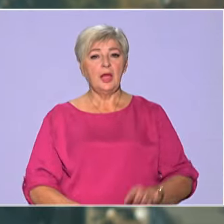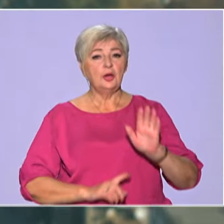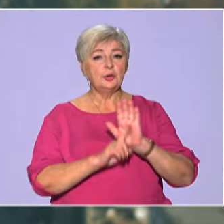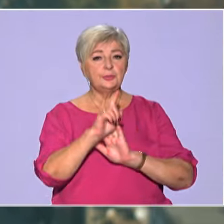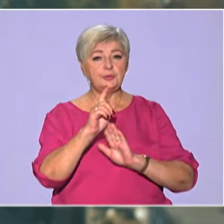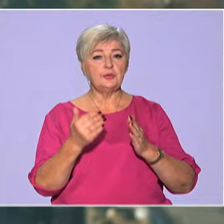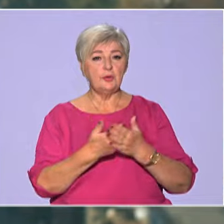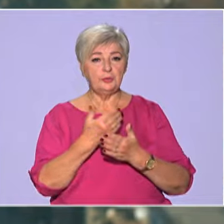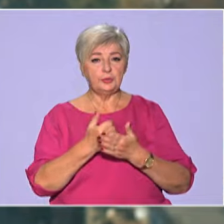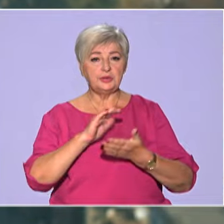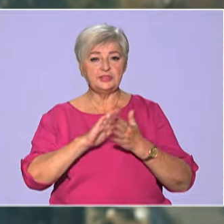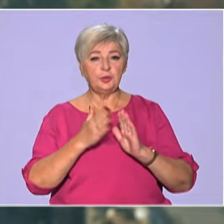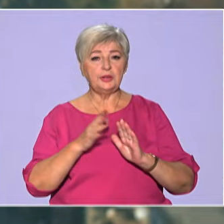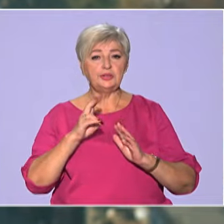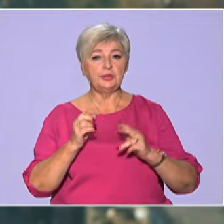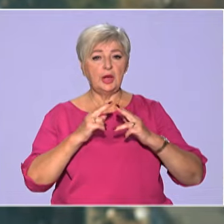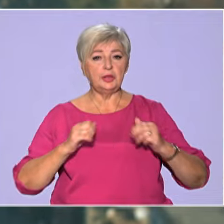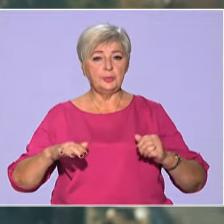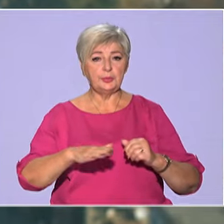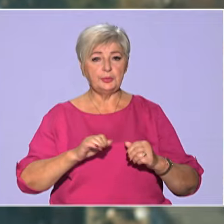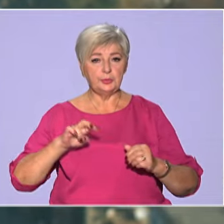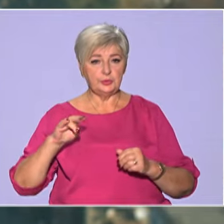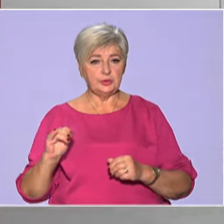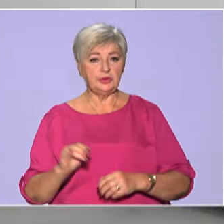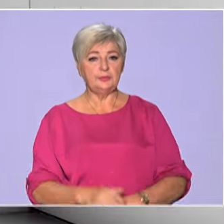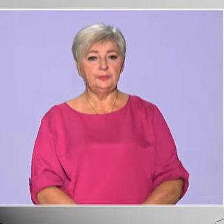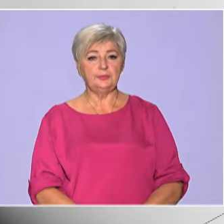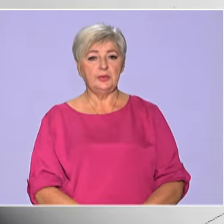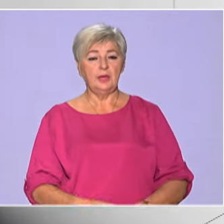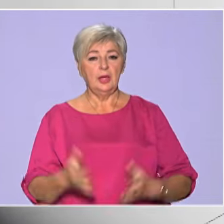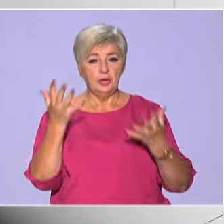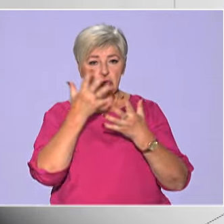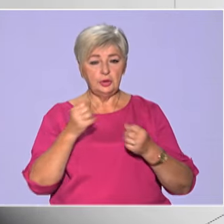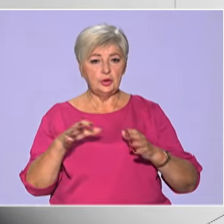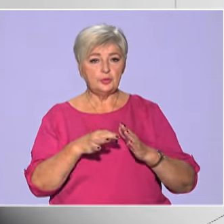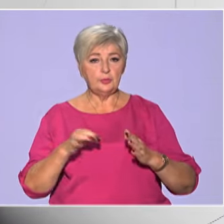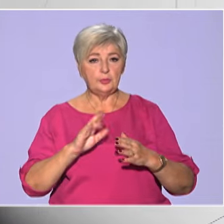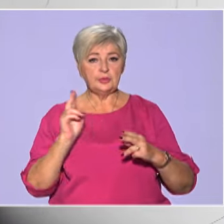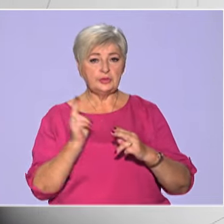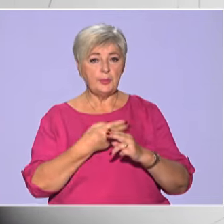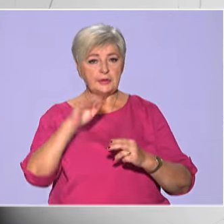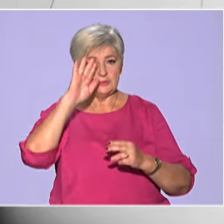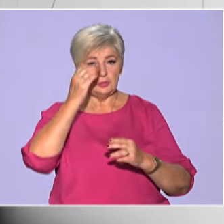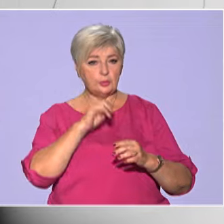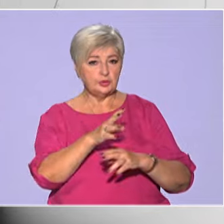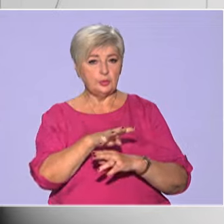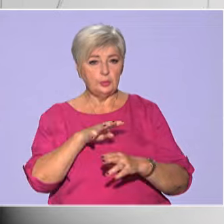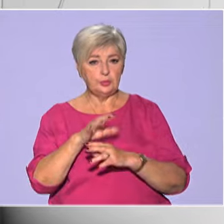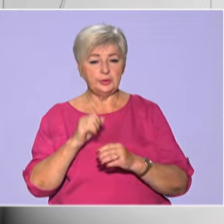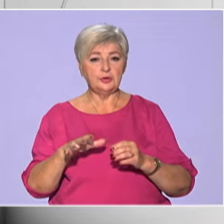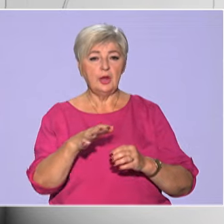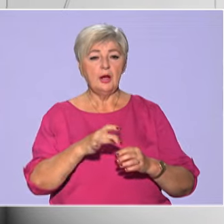Розпочинаємо випуски з ситуації на Дніпропетровщині. Ніч в області без ворожих ударів. В регіоні